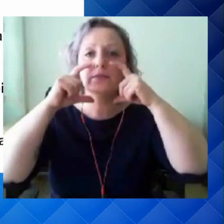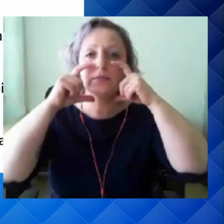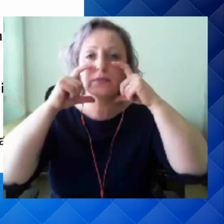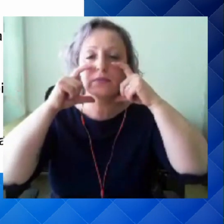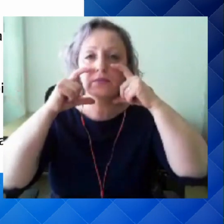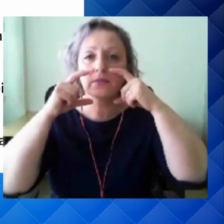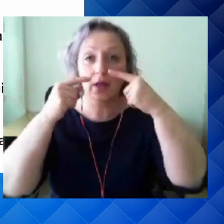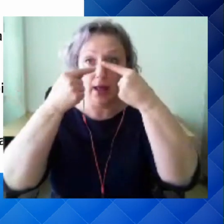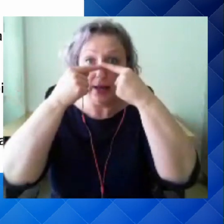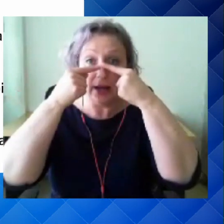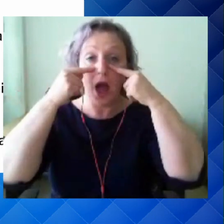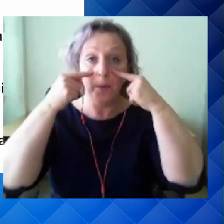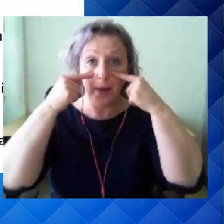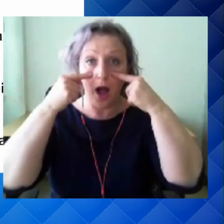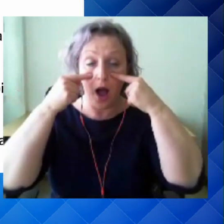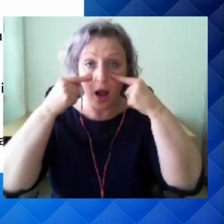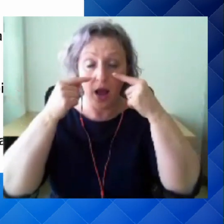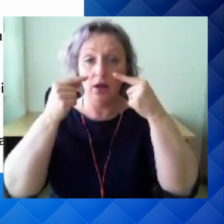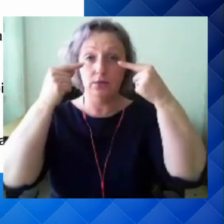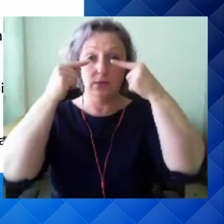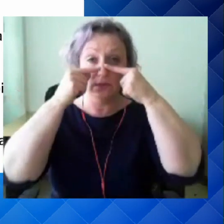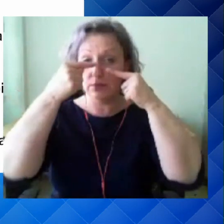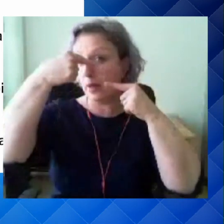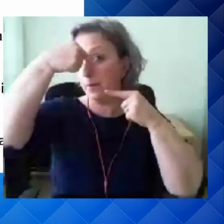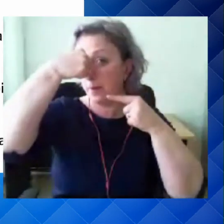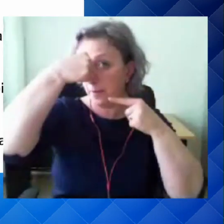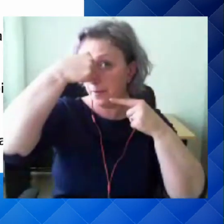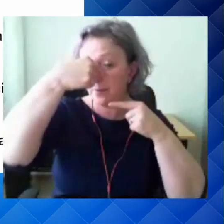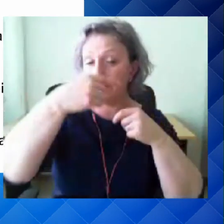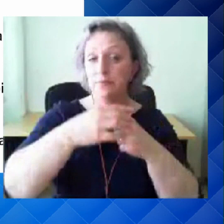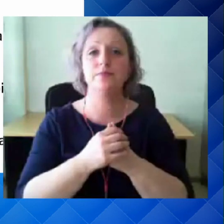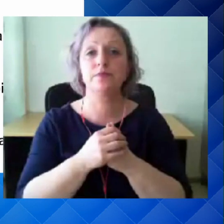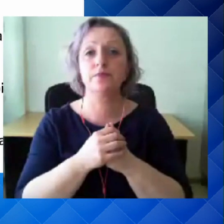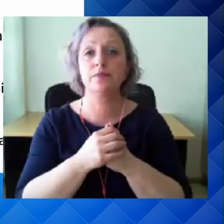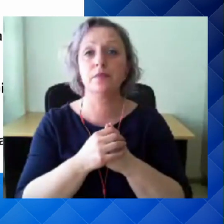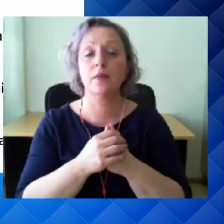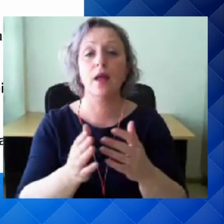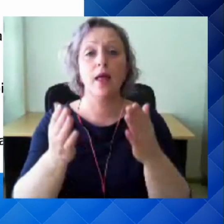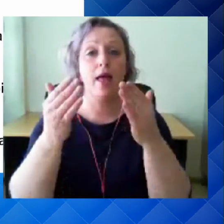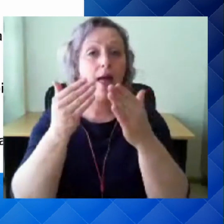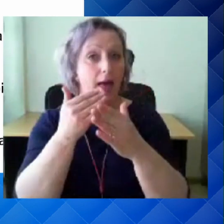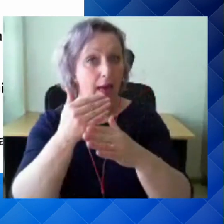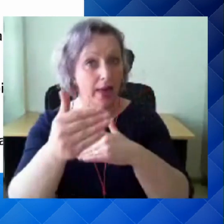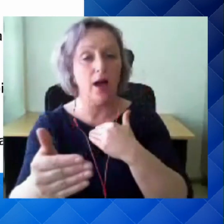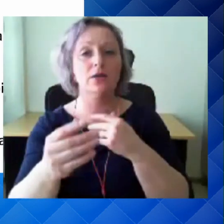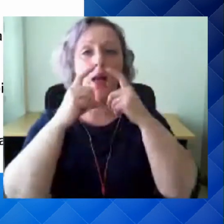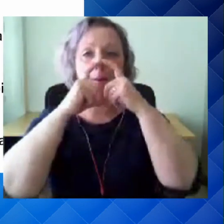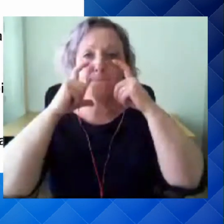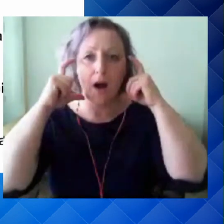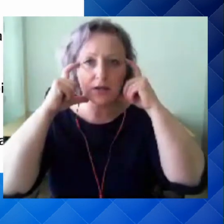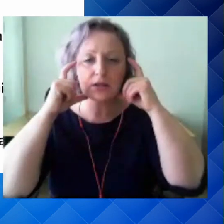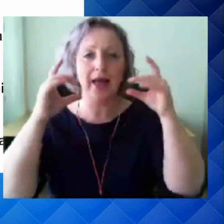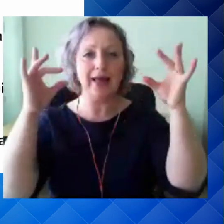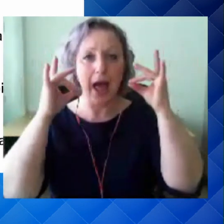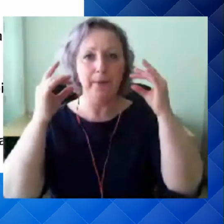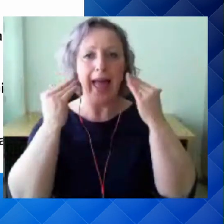peal on kõmber, siis sobitame ilusti selle kõmbri ka nina ümber ja edasime seda maski kogu kandmise ajal